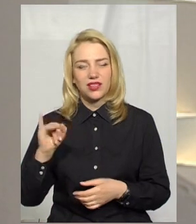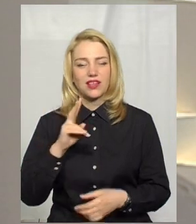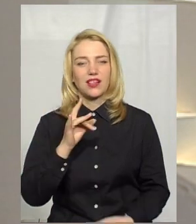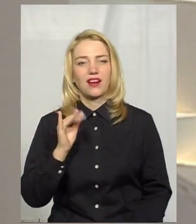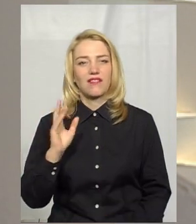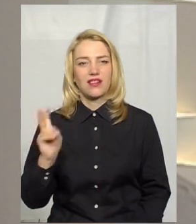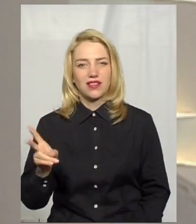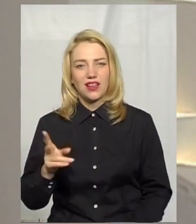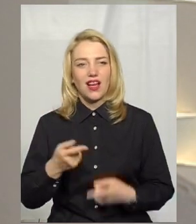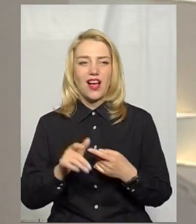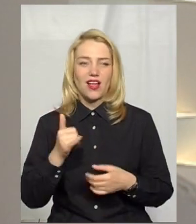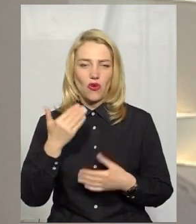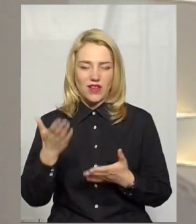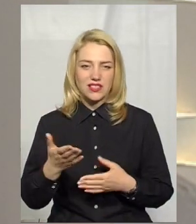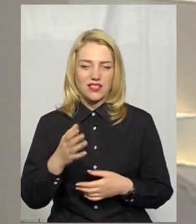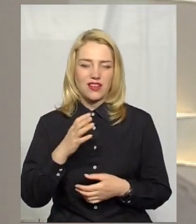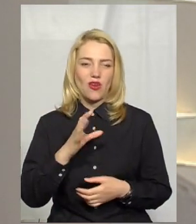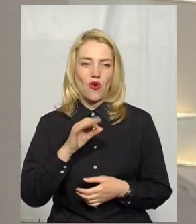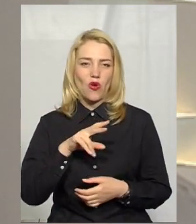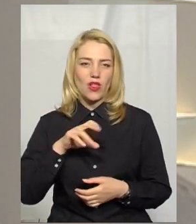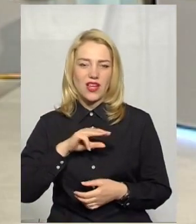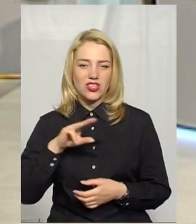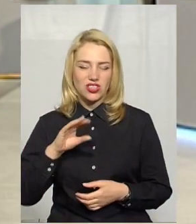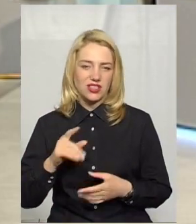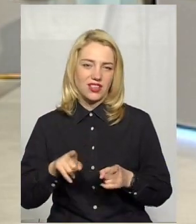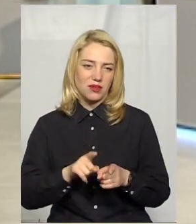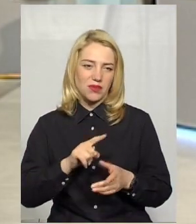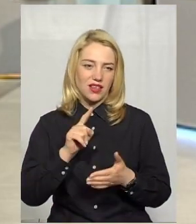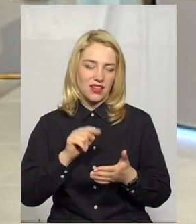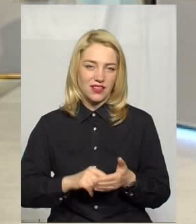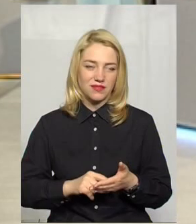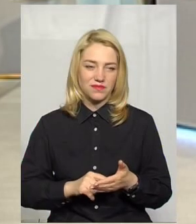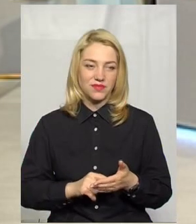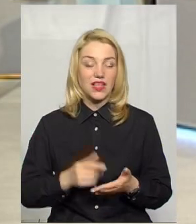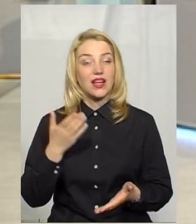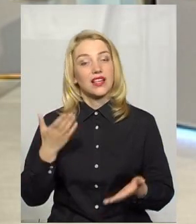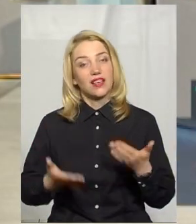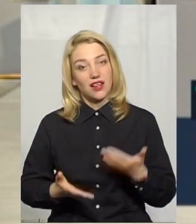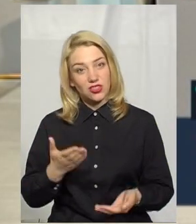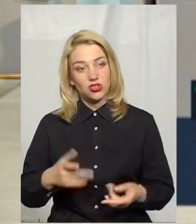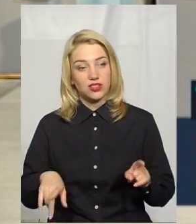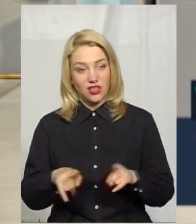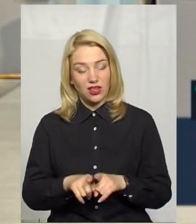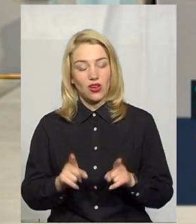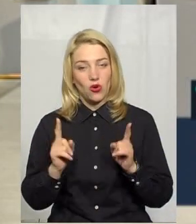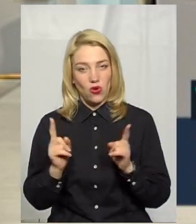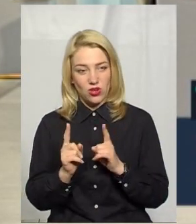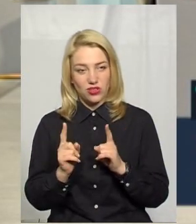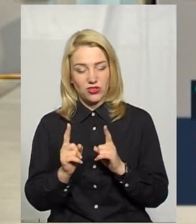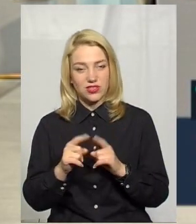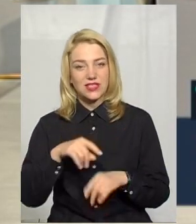А до вас пане Олеже таке запитання Якщо отак коротко